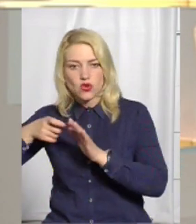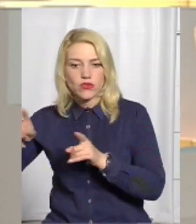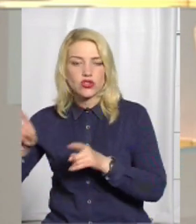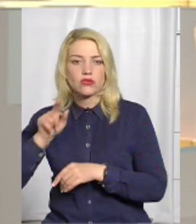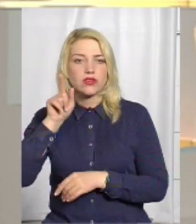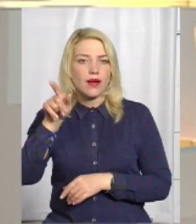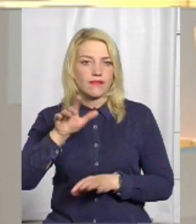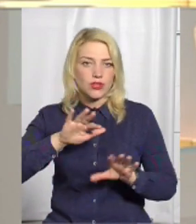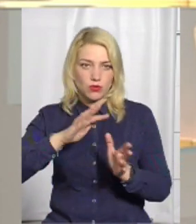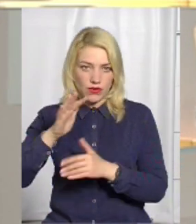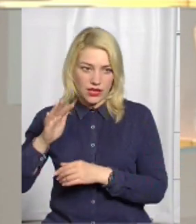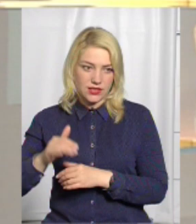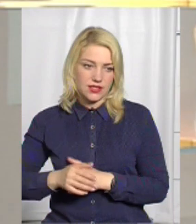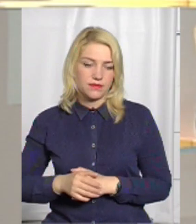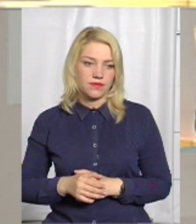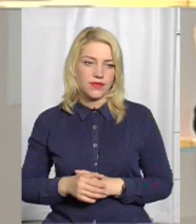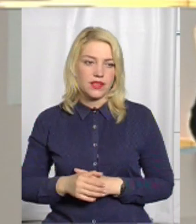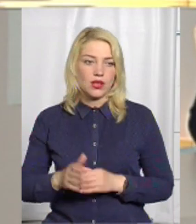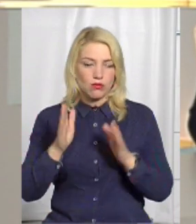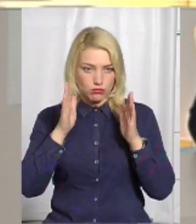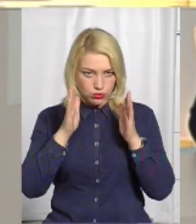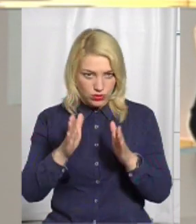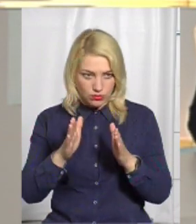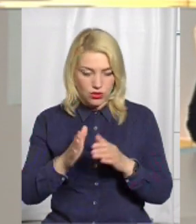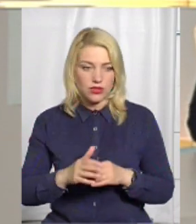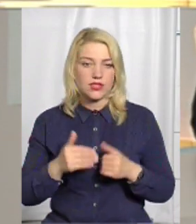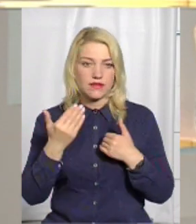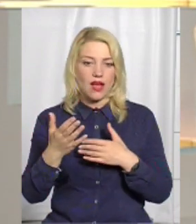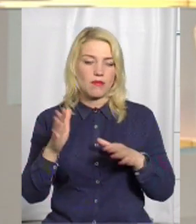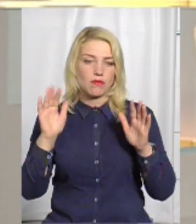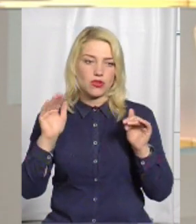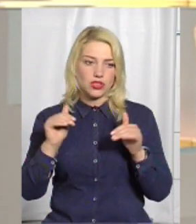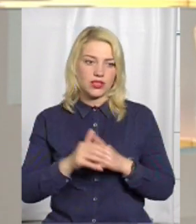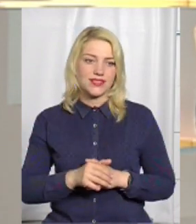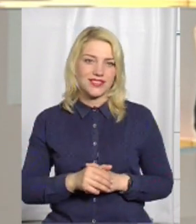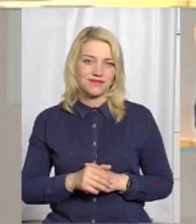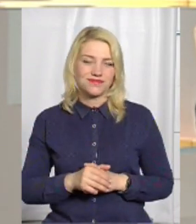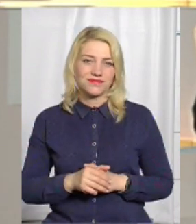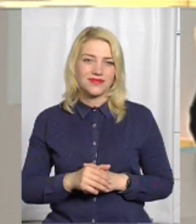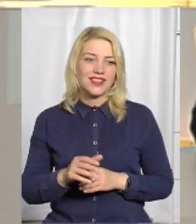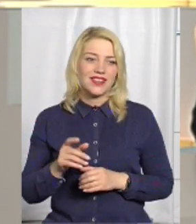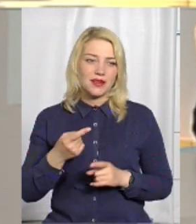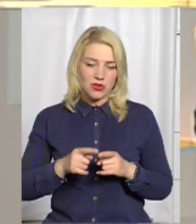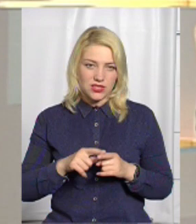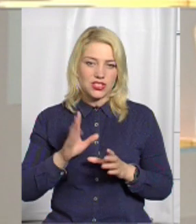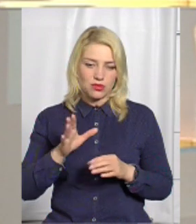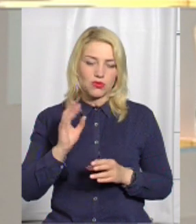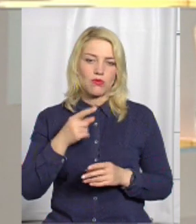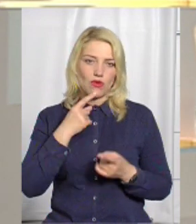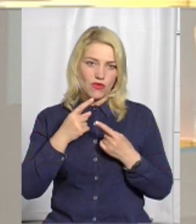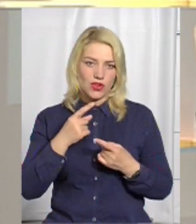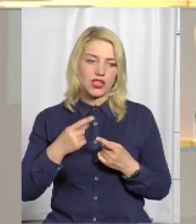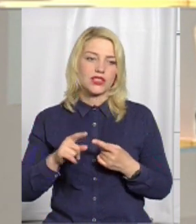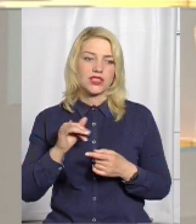там відбувається. І будемо з вами прощатися, і про це ще будемо